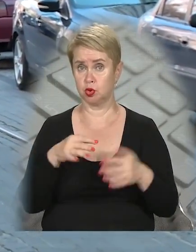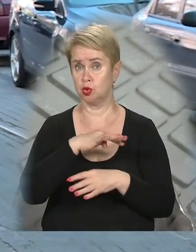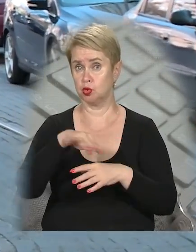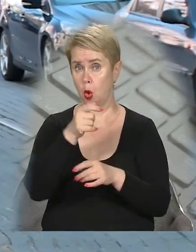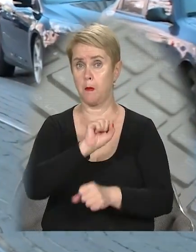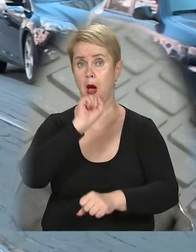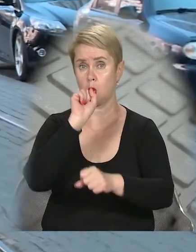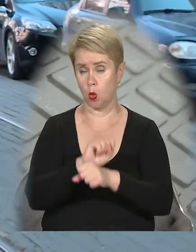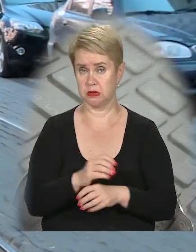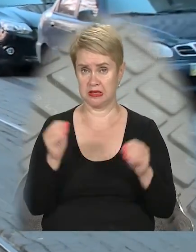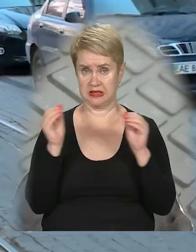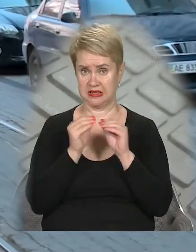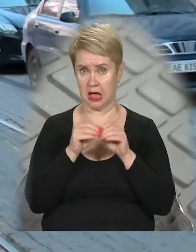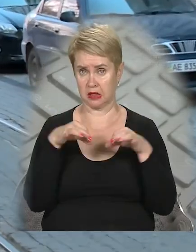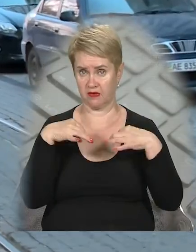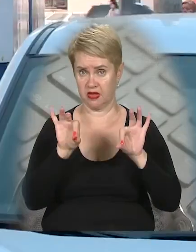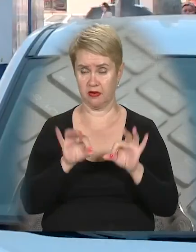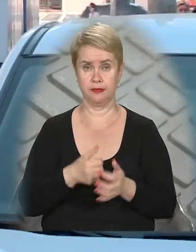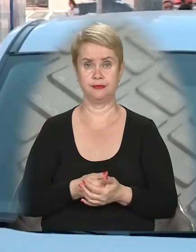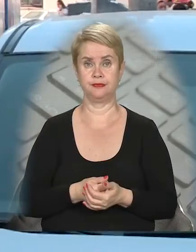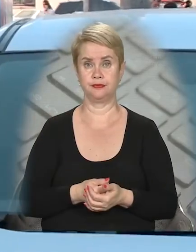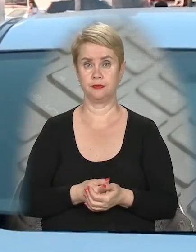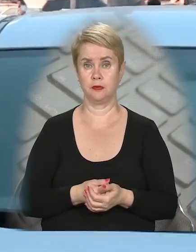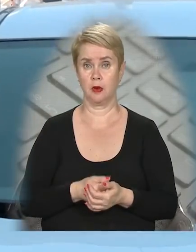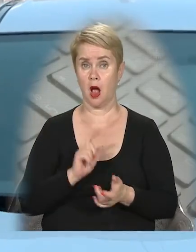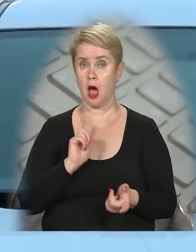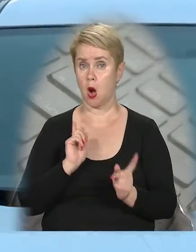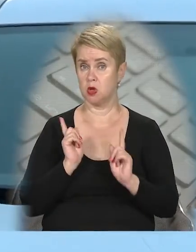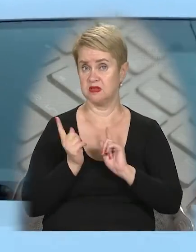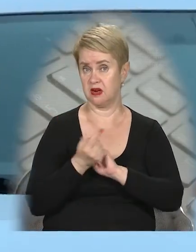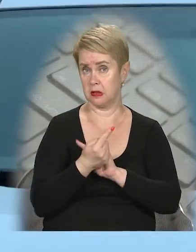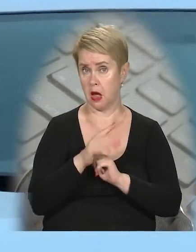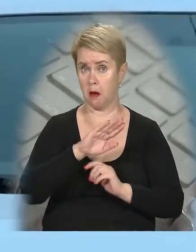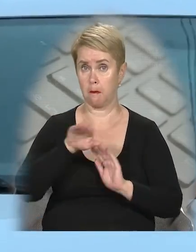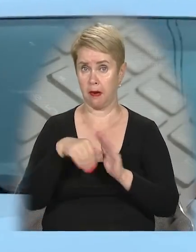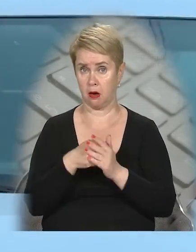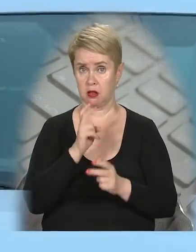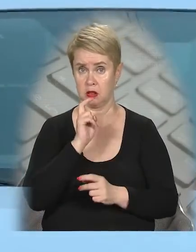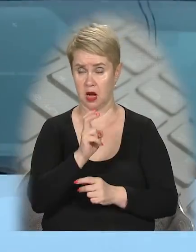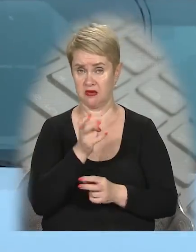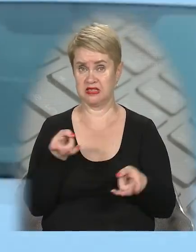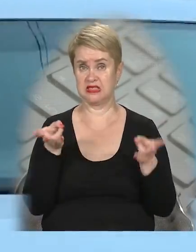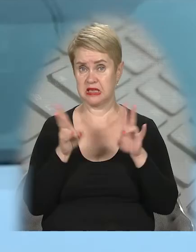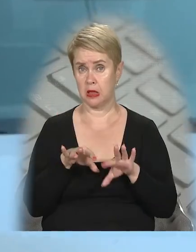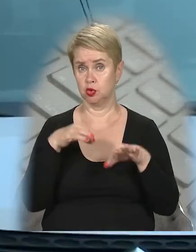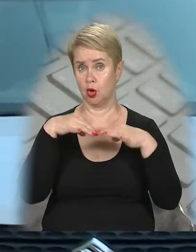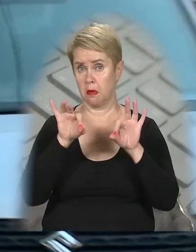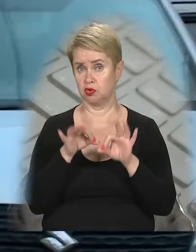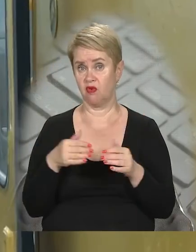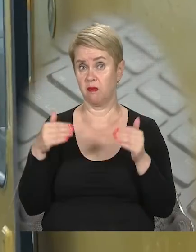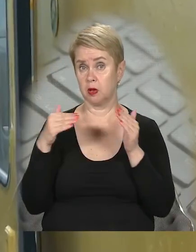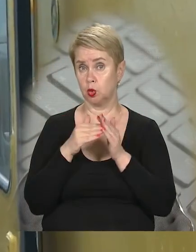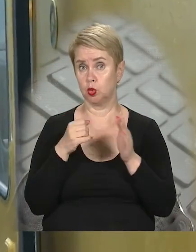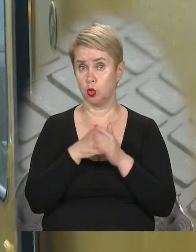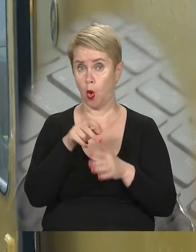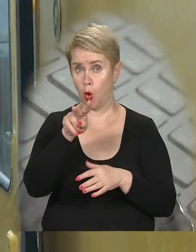зоні паркуються десятки автівок. Розвертаються просто перед трамваями. Залишають машини в притул до